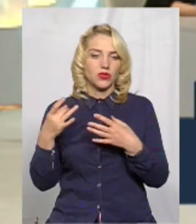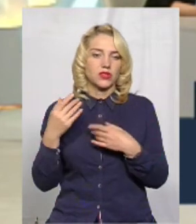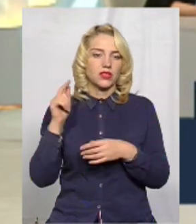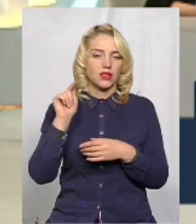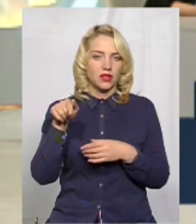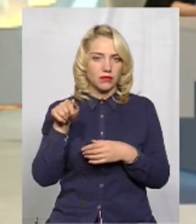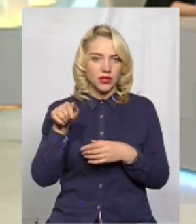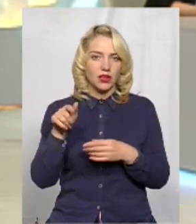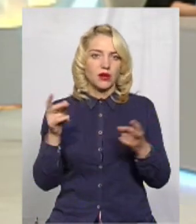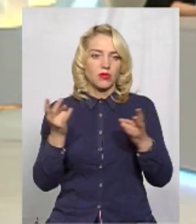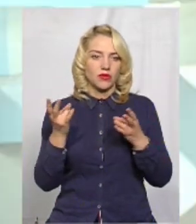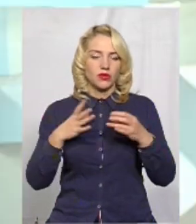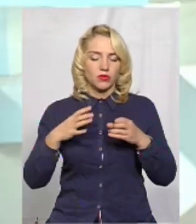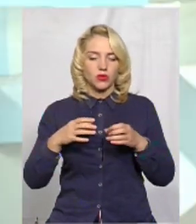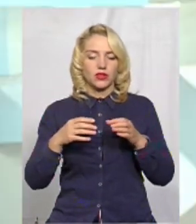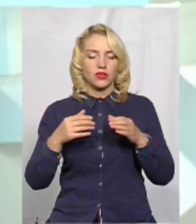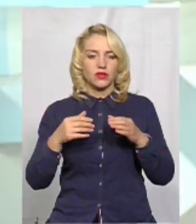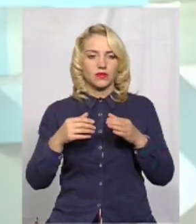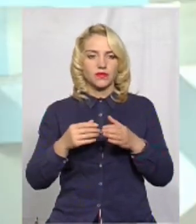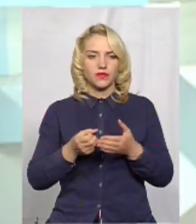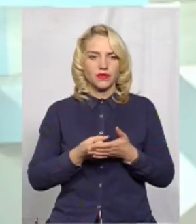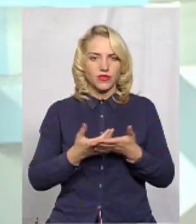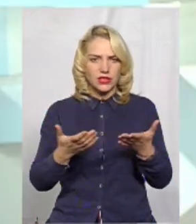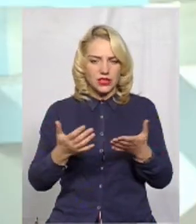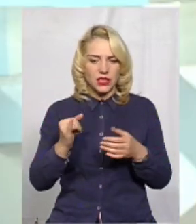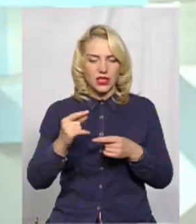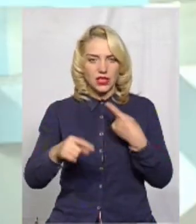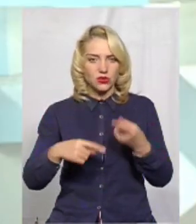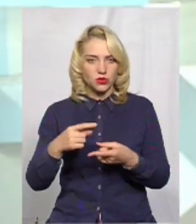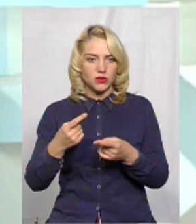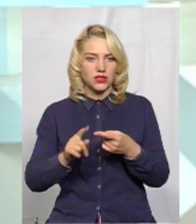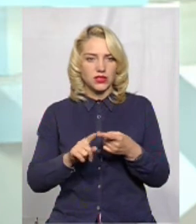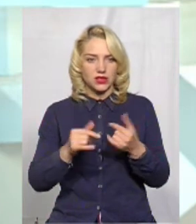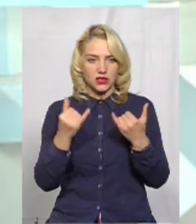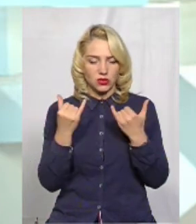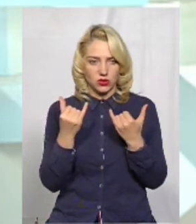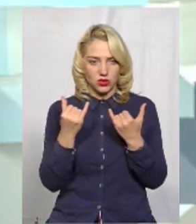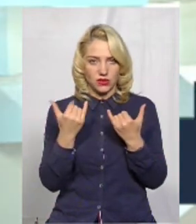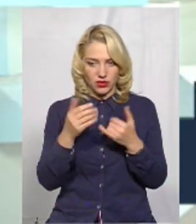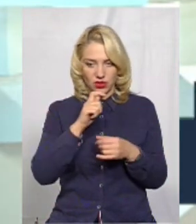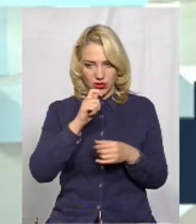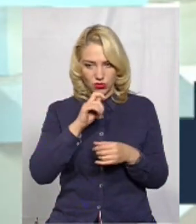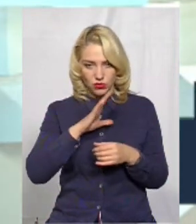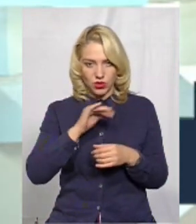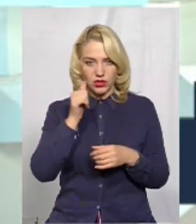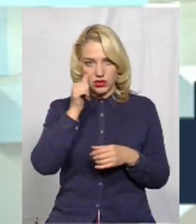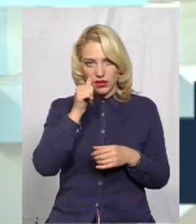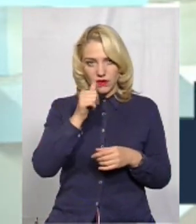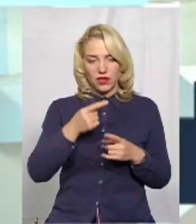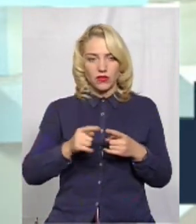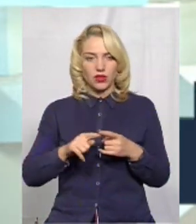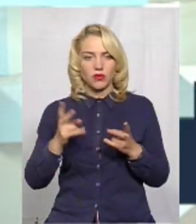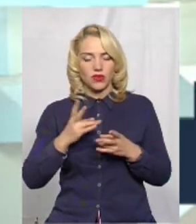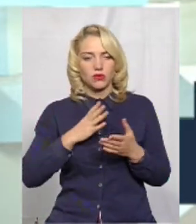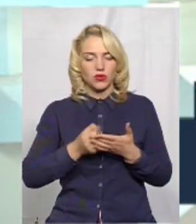там має бути висвітлення її. І наступно, це сьогодні вибрали інтерв'ю. Так, сьогодні. Значить, завтра вона має